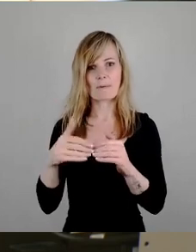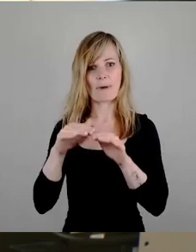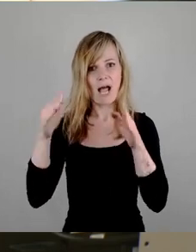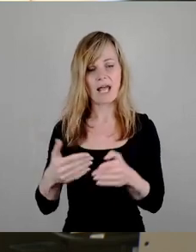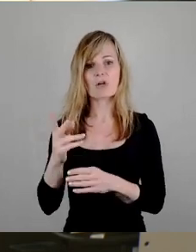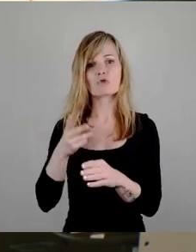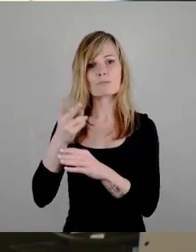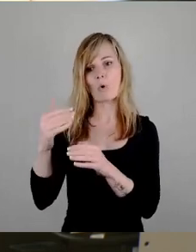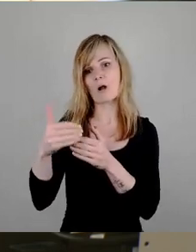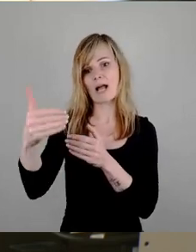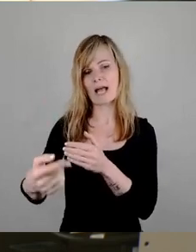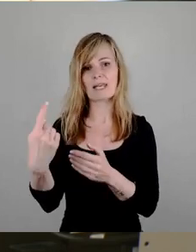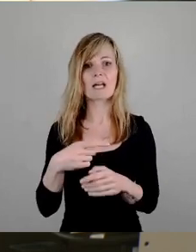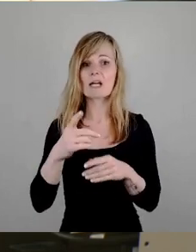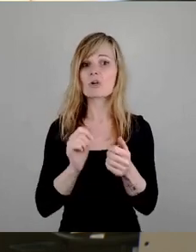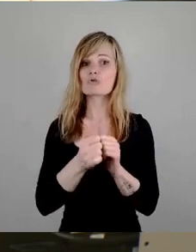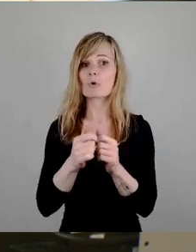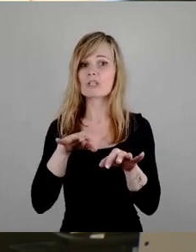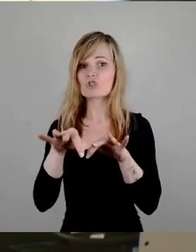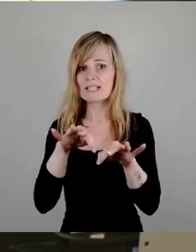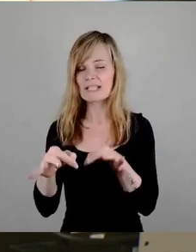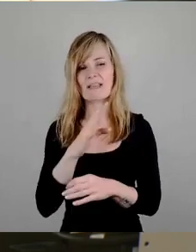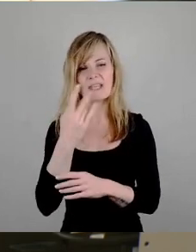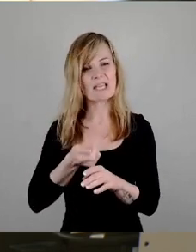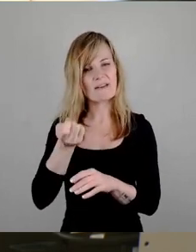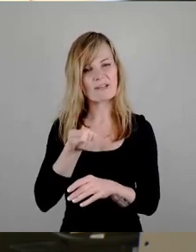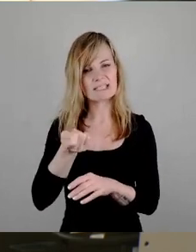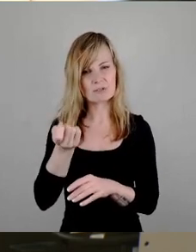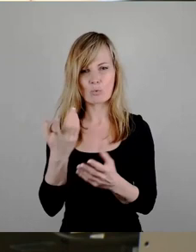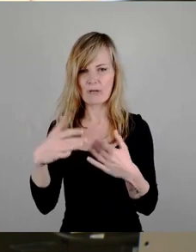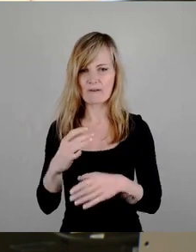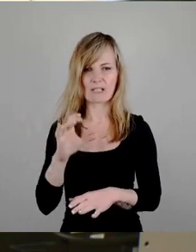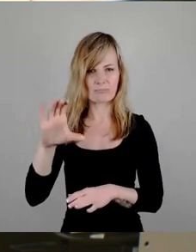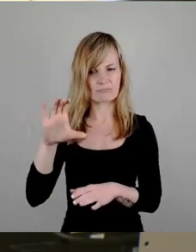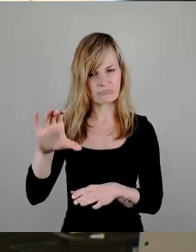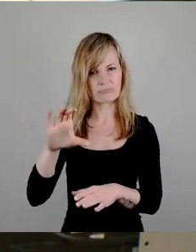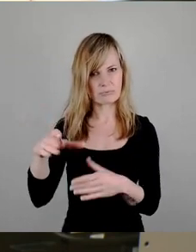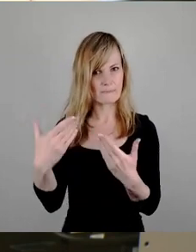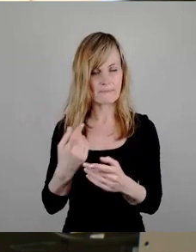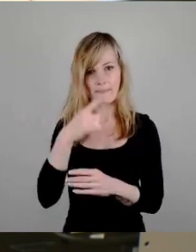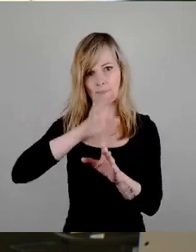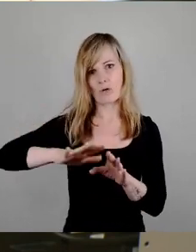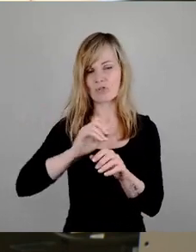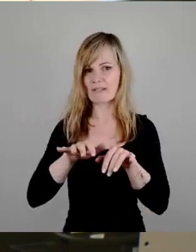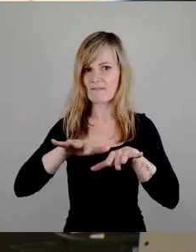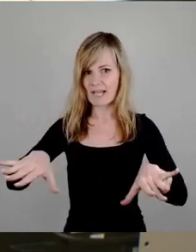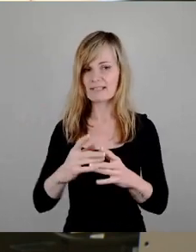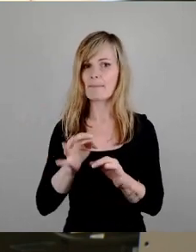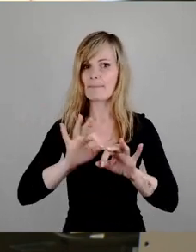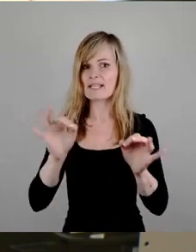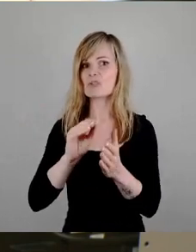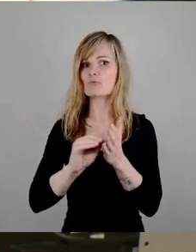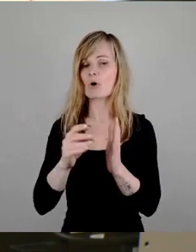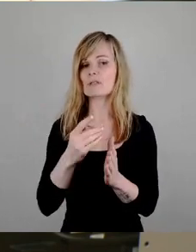Sportstrategie, wir haben wahnsinnig viel investiert Wir haben deutschlandweit eines der besten Sportschulzentren, was man sich